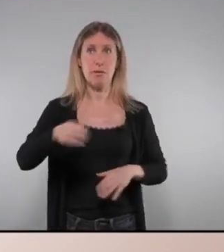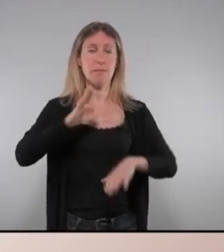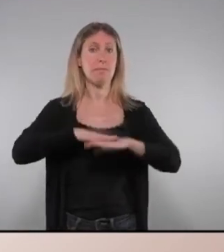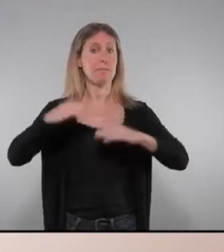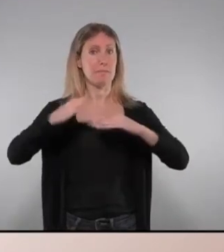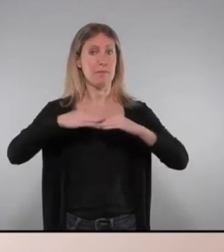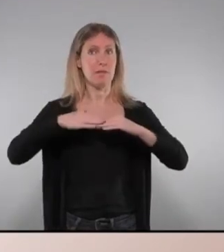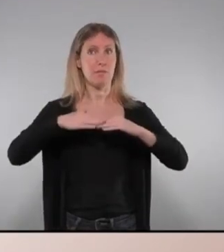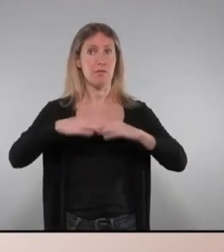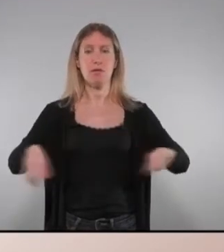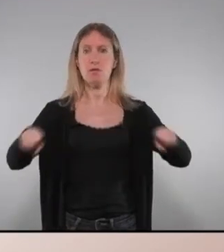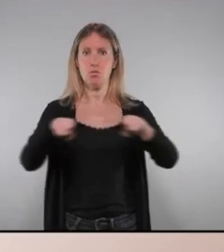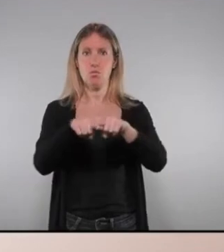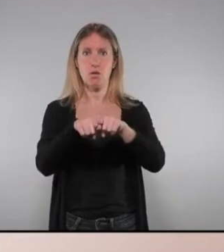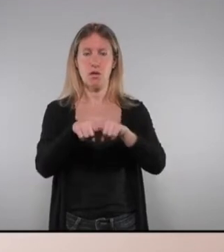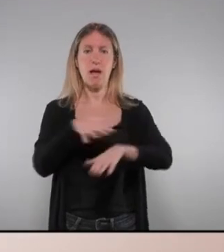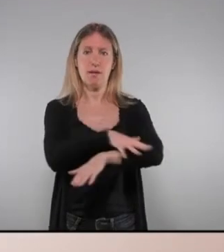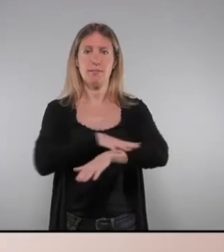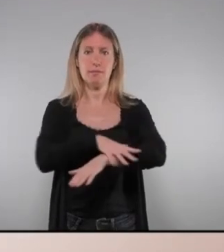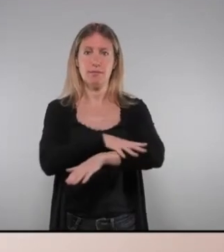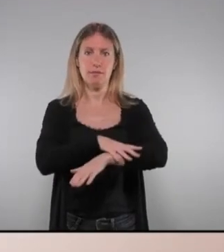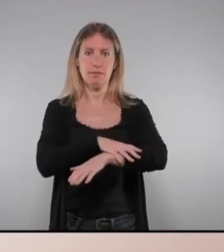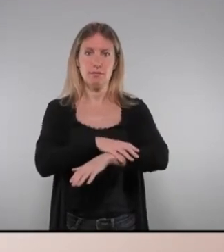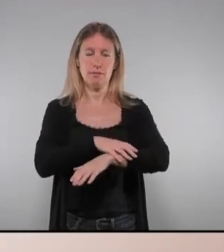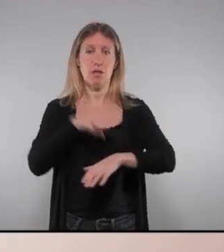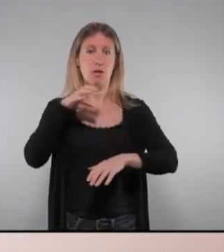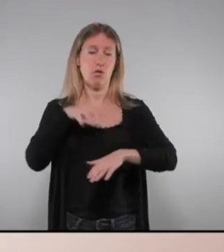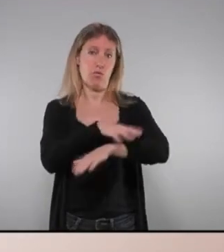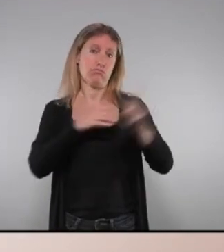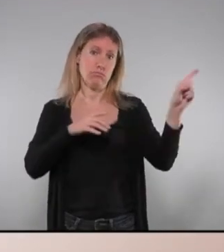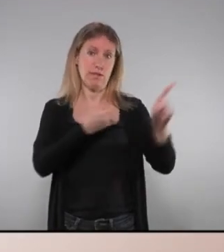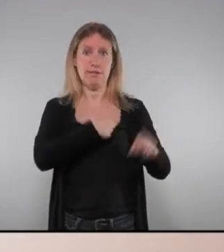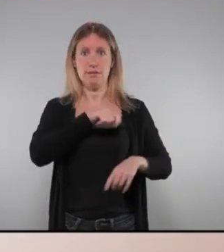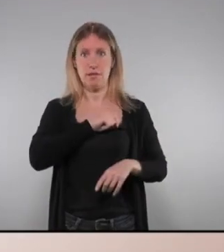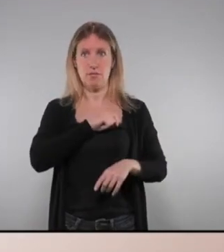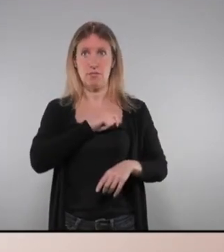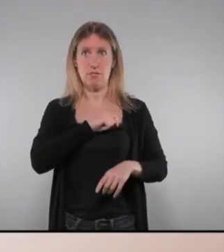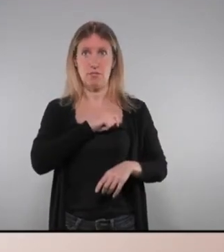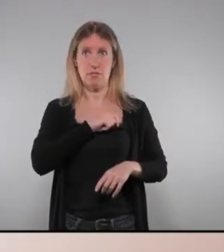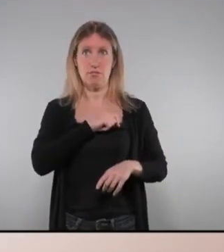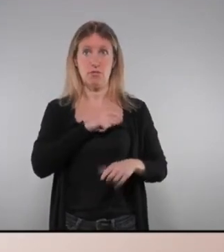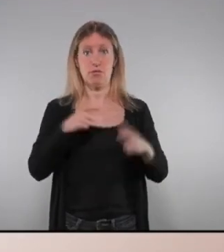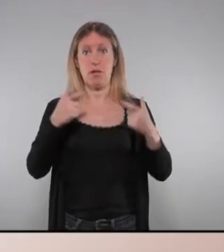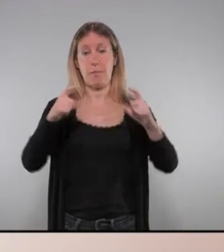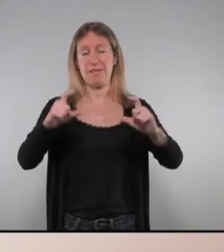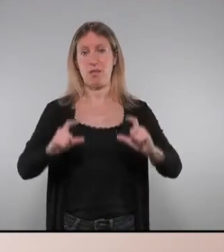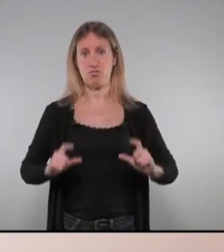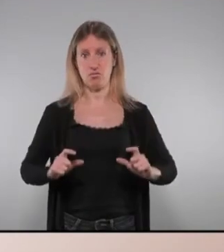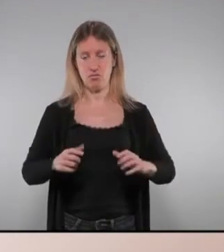mínim igual al de l'administració del govern de l'estat com a conseqüència del que preveuen aquests apartats anteriors